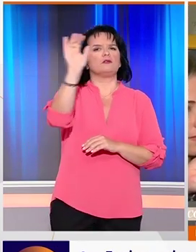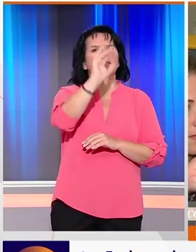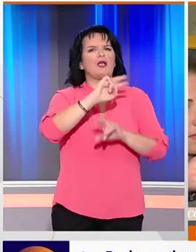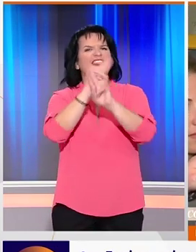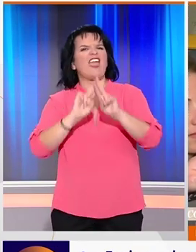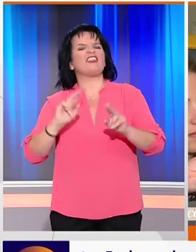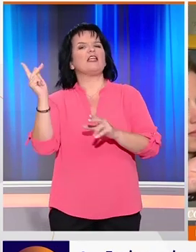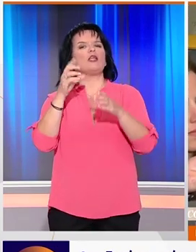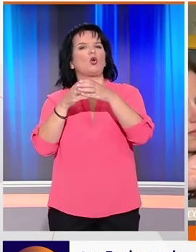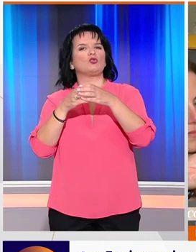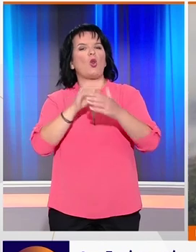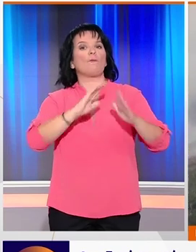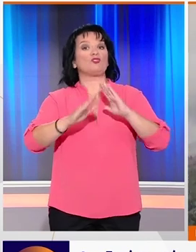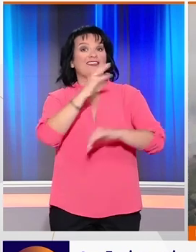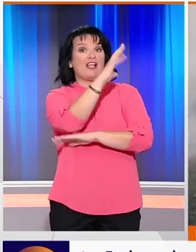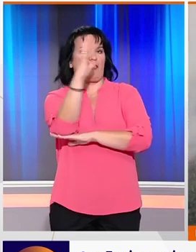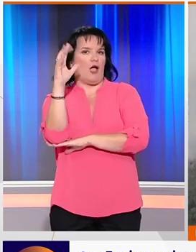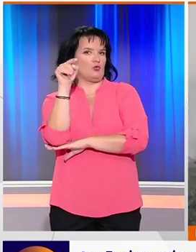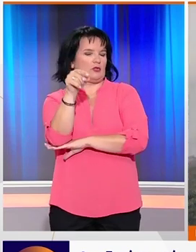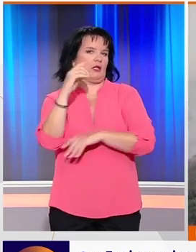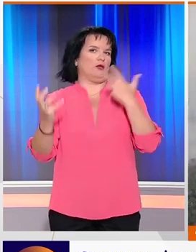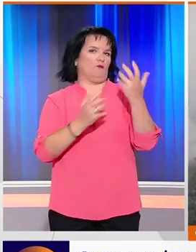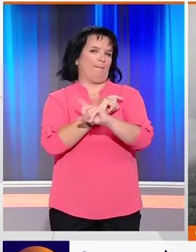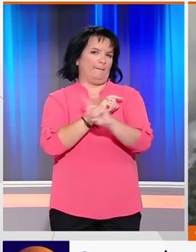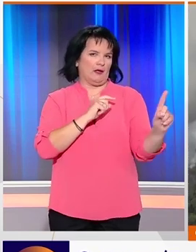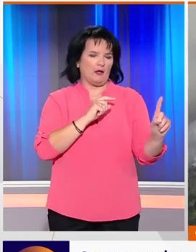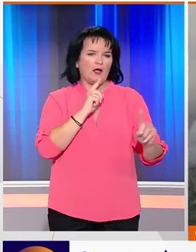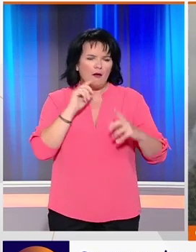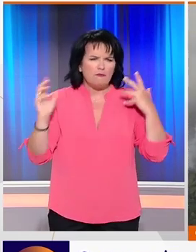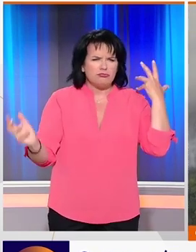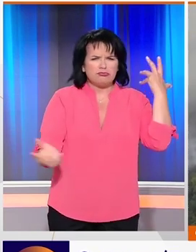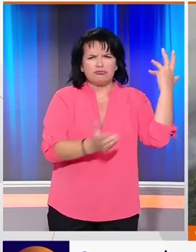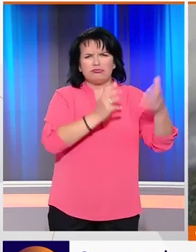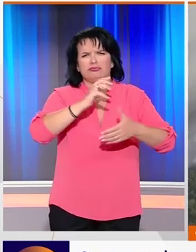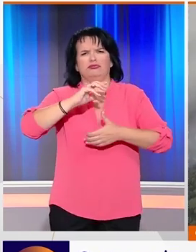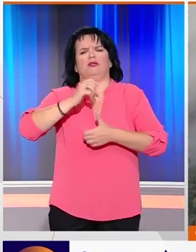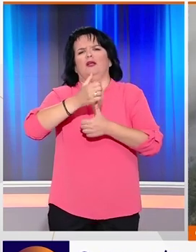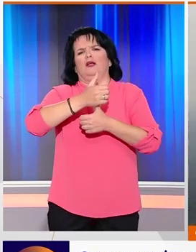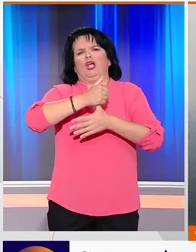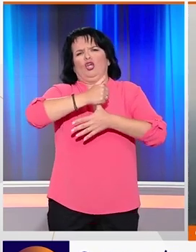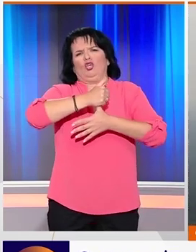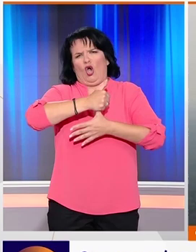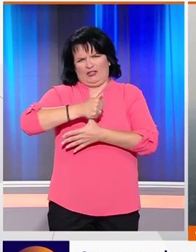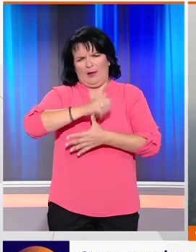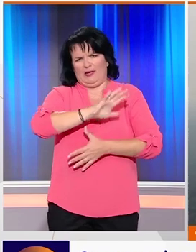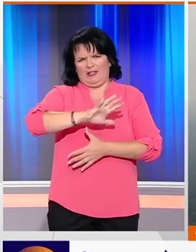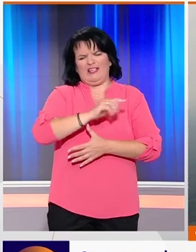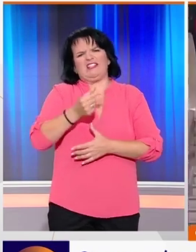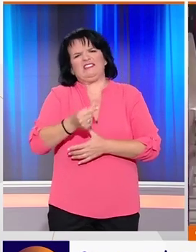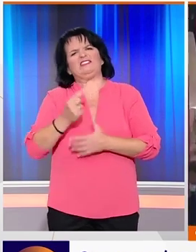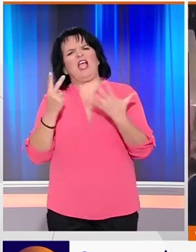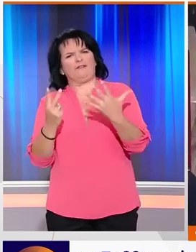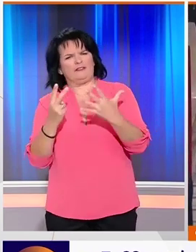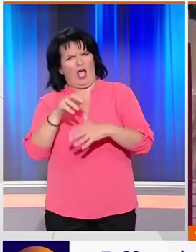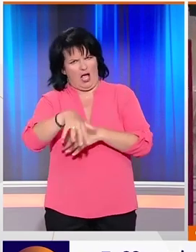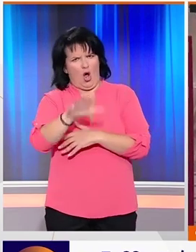Κοινότητας για την προστασία του Αμαζονίου. Οι πυρκαγιές στον Αμαζόνιο βρίσκονται στο επίκεντρο και της Συνόδου Κορυφής των G7 που διεξάγεται